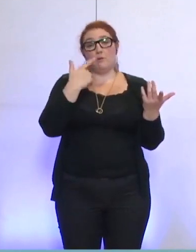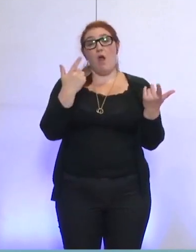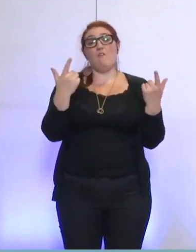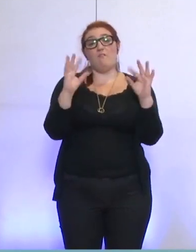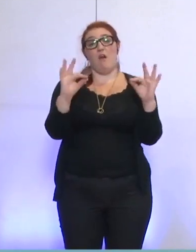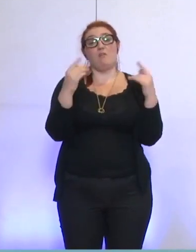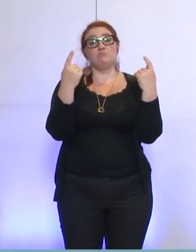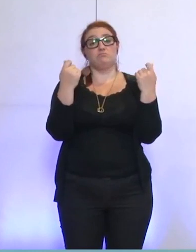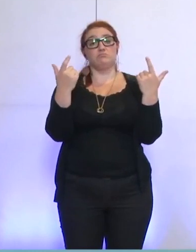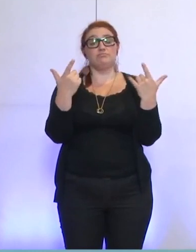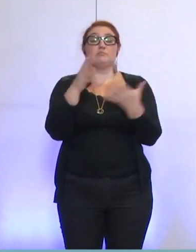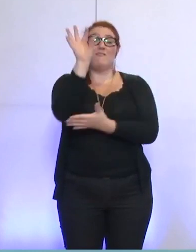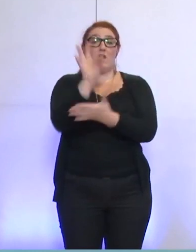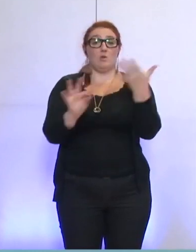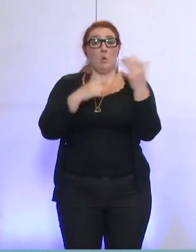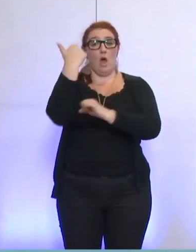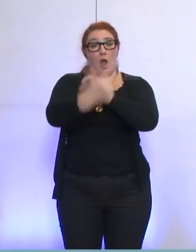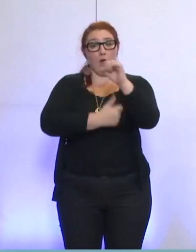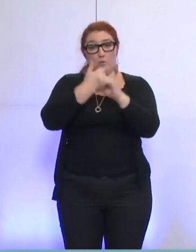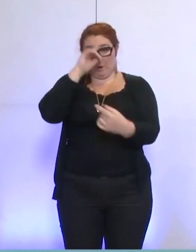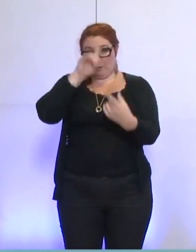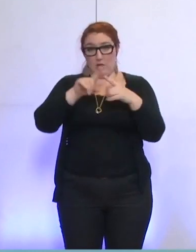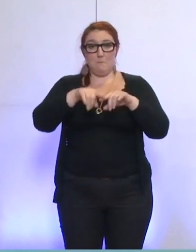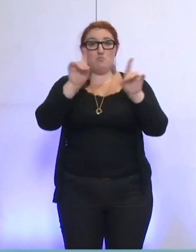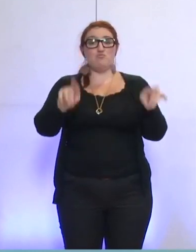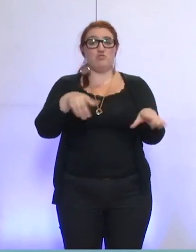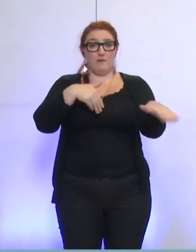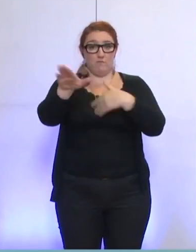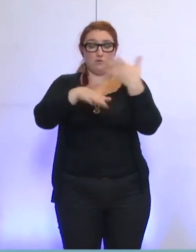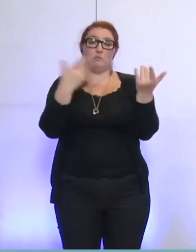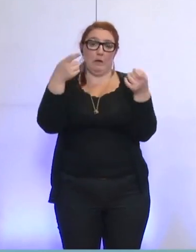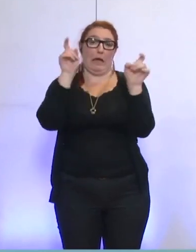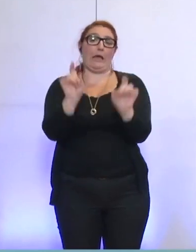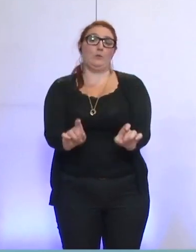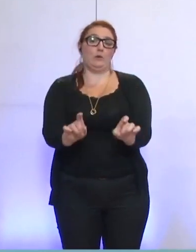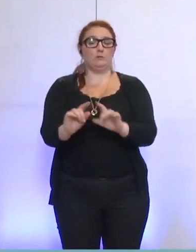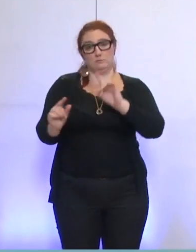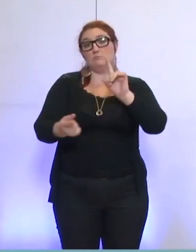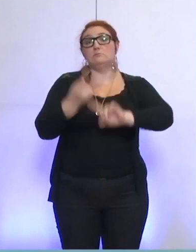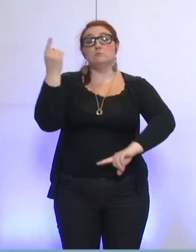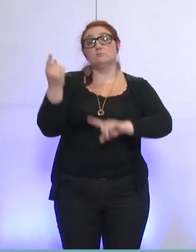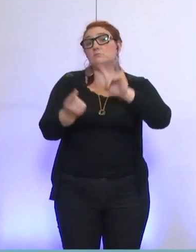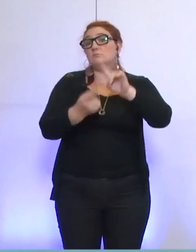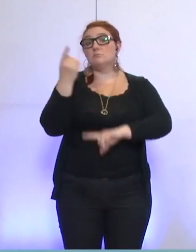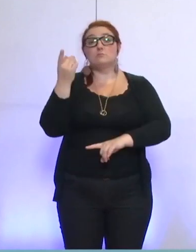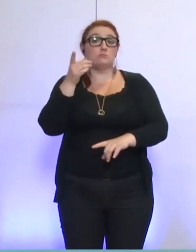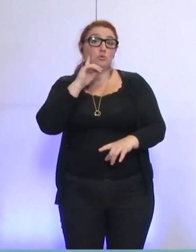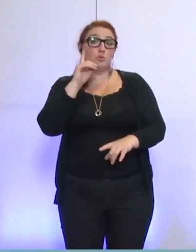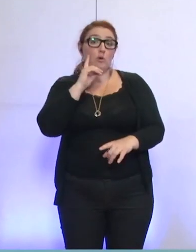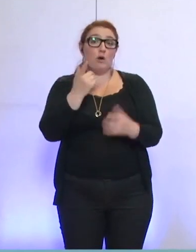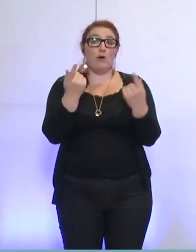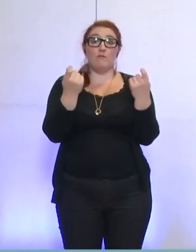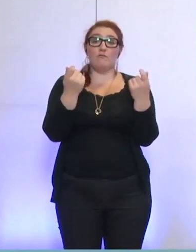annuelle pour le budget de fonctionnement, ce qui est très important, je dirais, dans tous les cas, en bonne gestion des finances